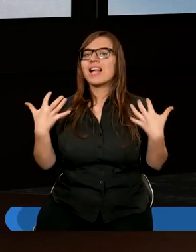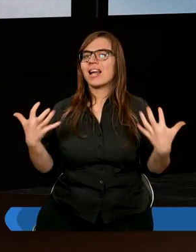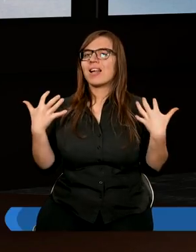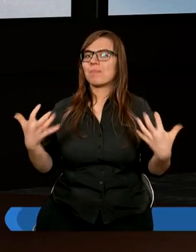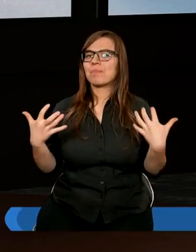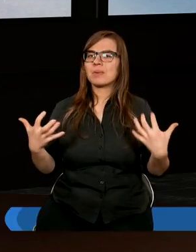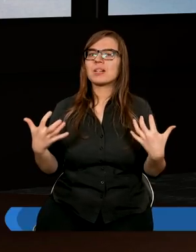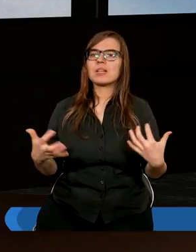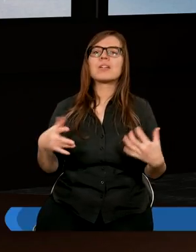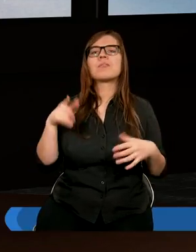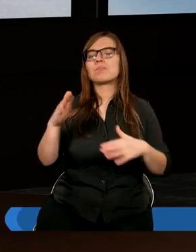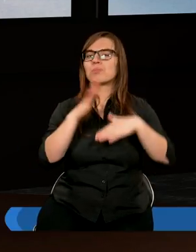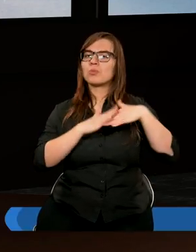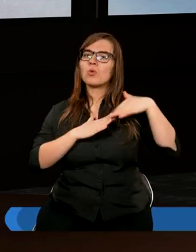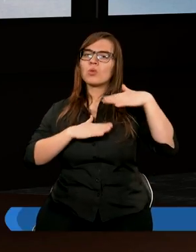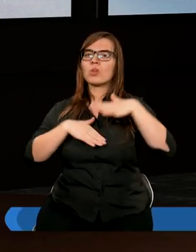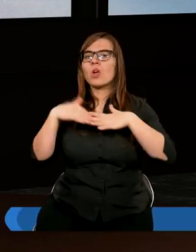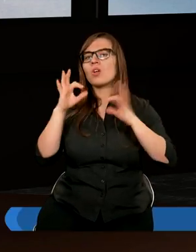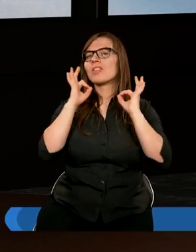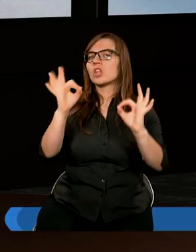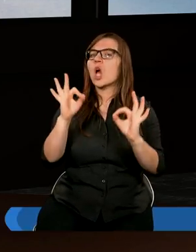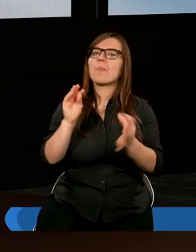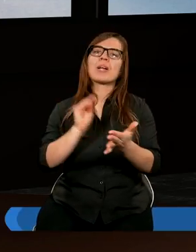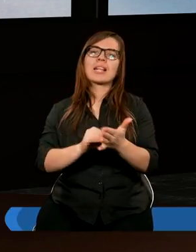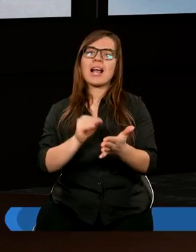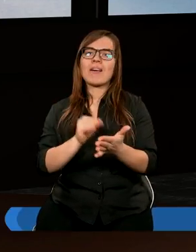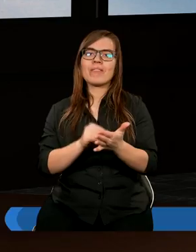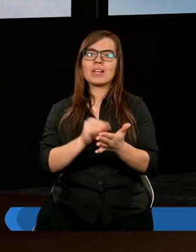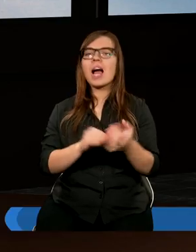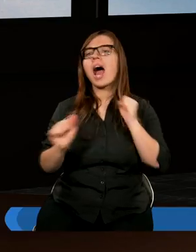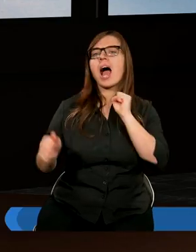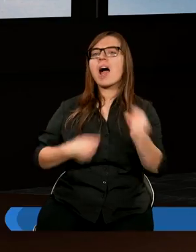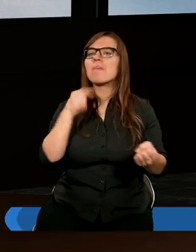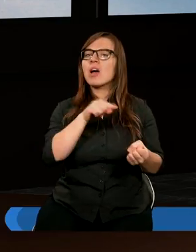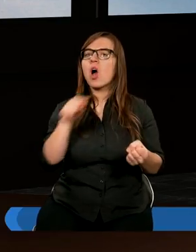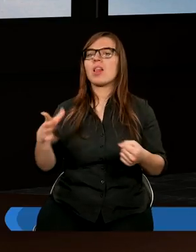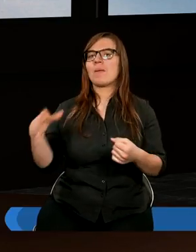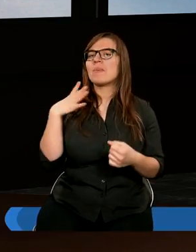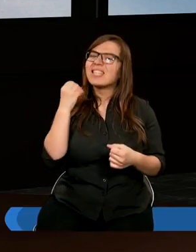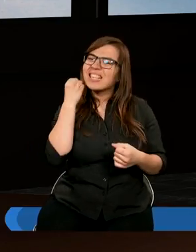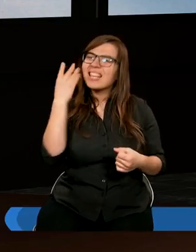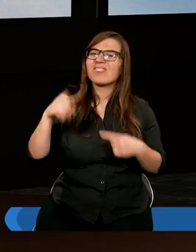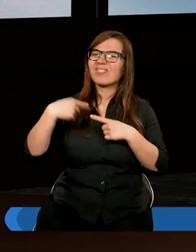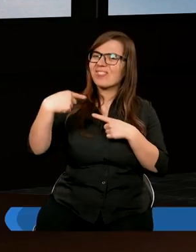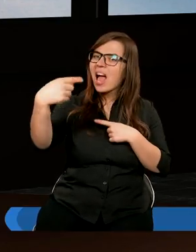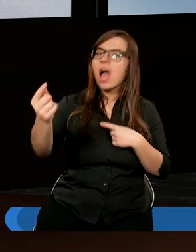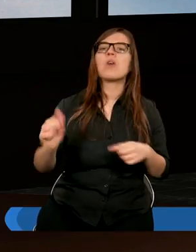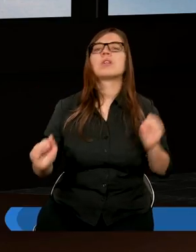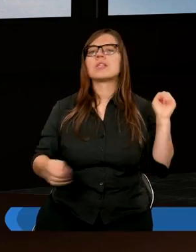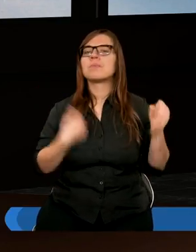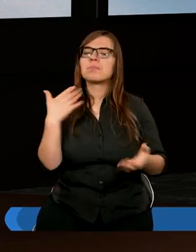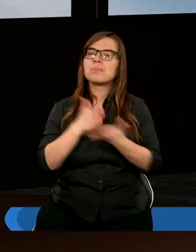budować dobre nawyki, aby one były trwałe, abyśmy